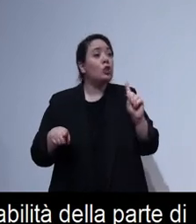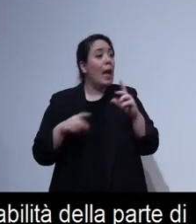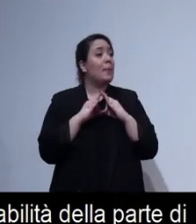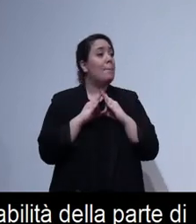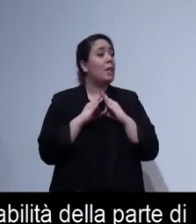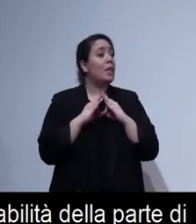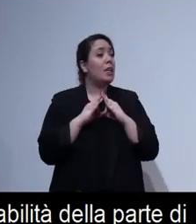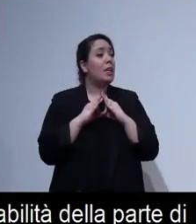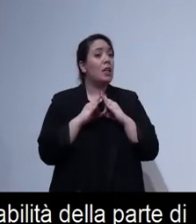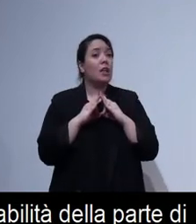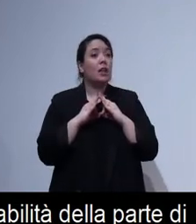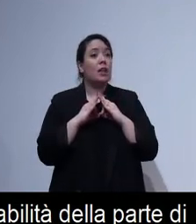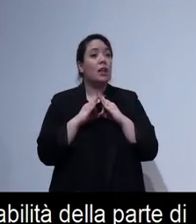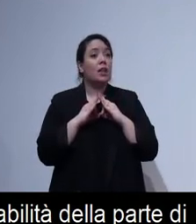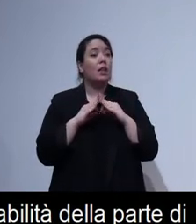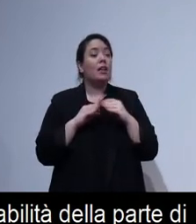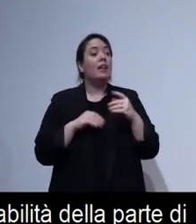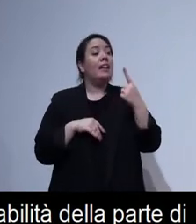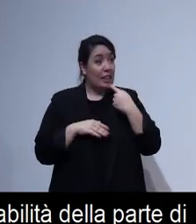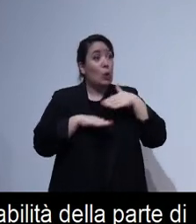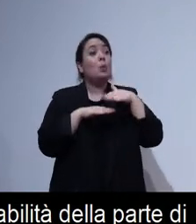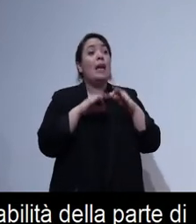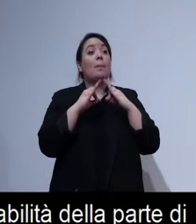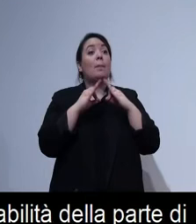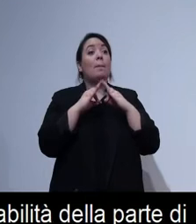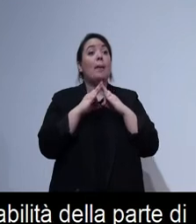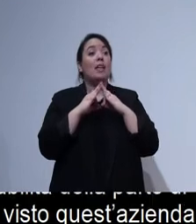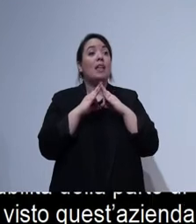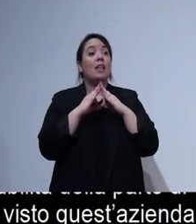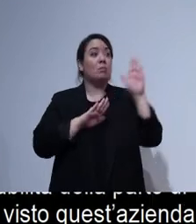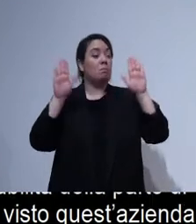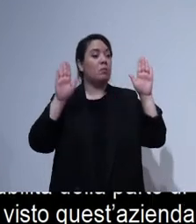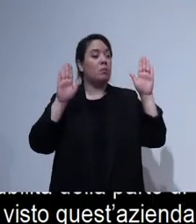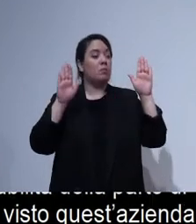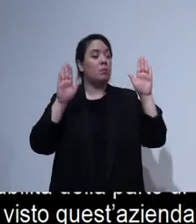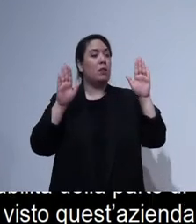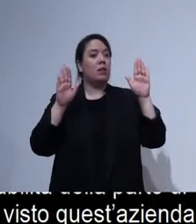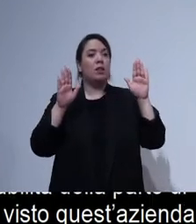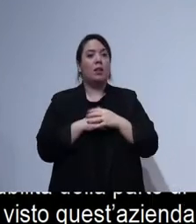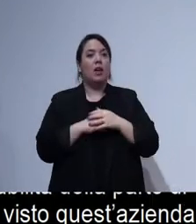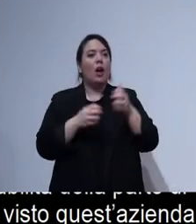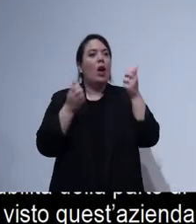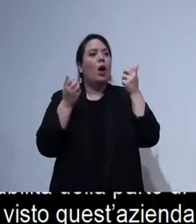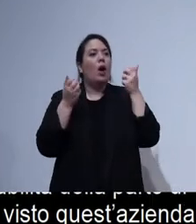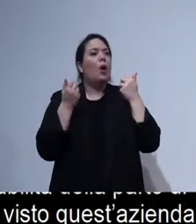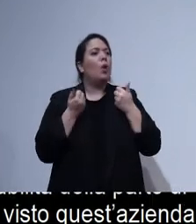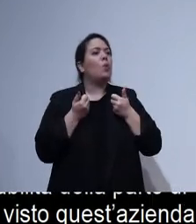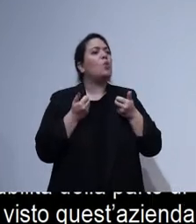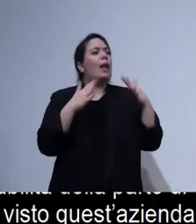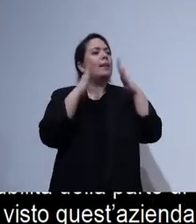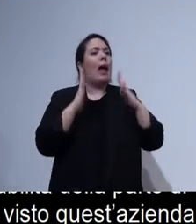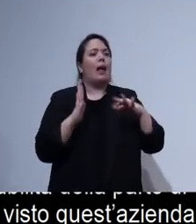Ok. Quanti hanno viaggiato con Airbnb? Bene. Quanti sono anche host di Airbnb?